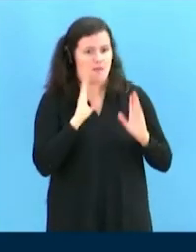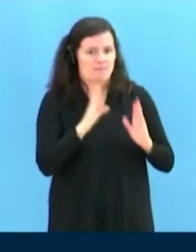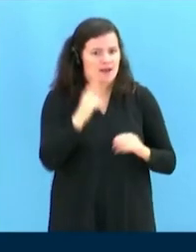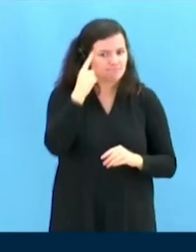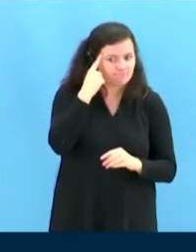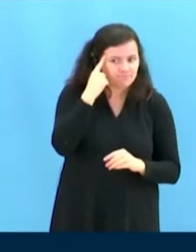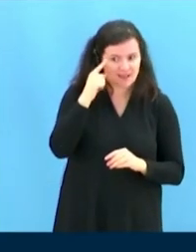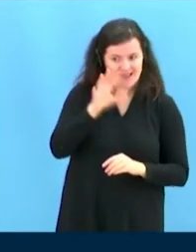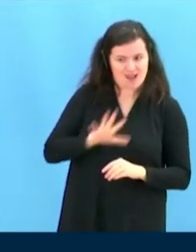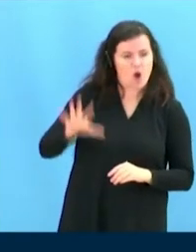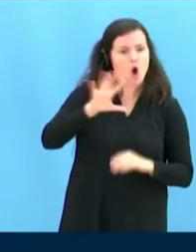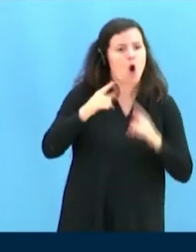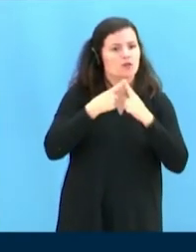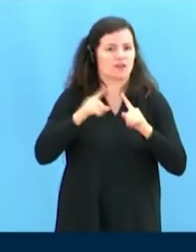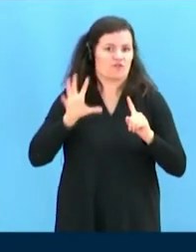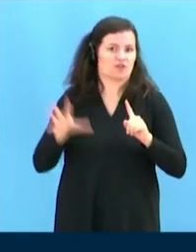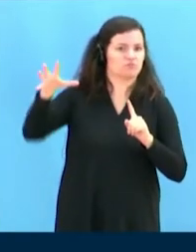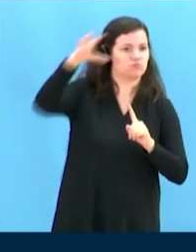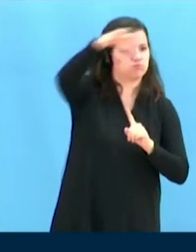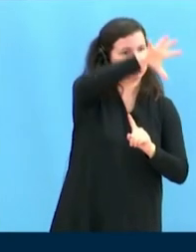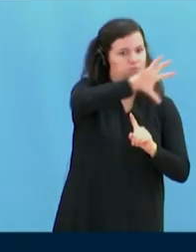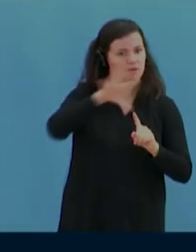l'autodétermination. Merci, Monsieur le Président.